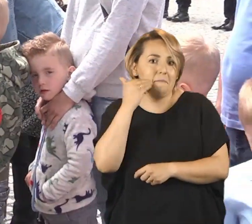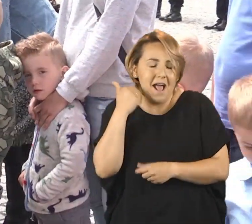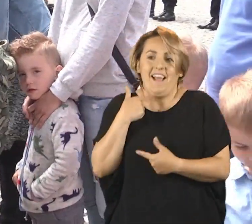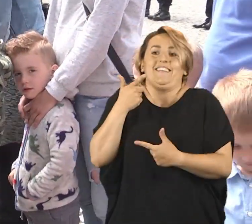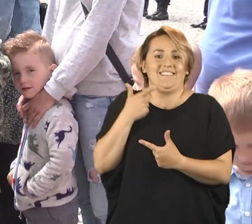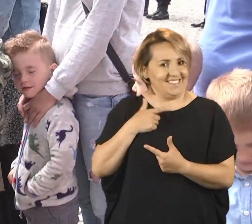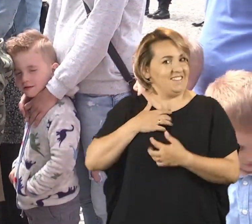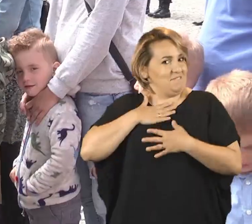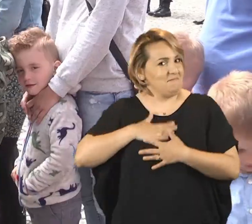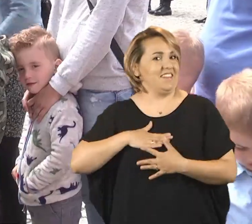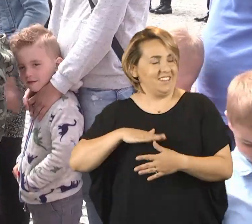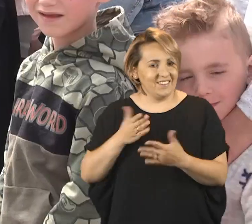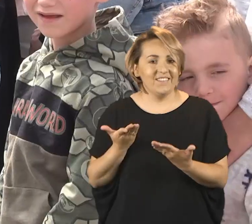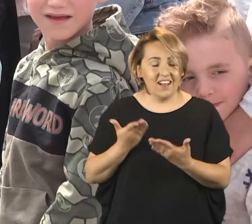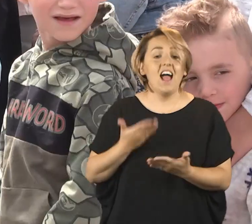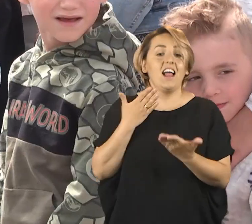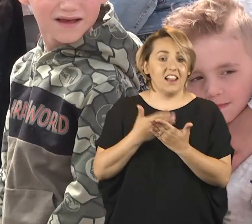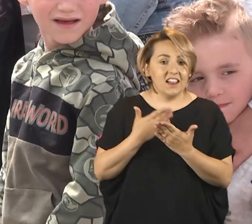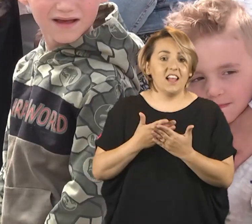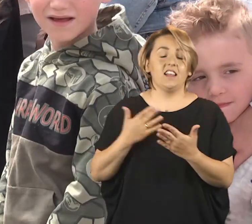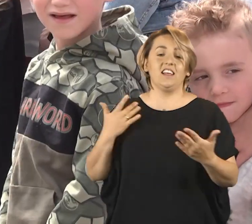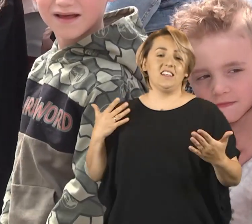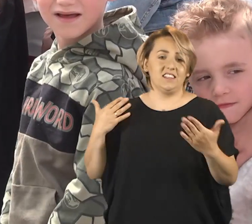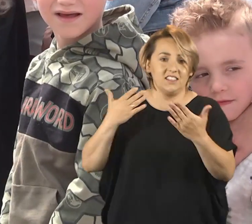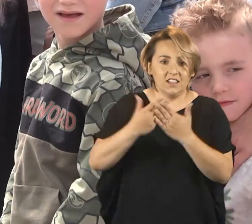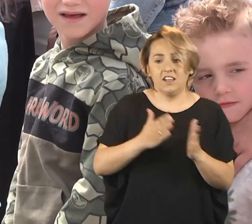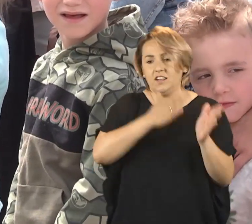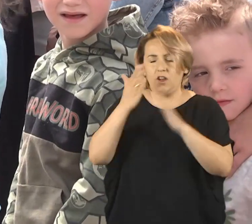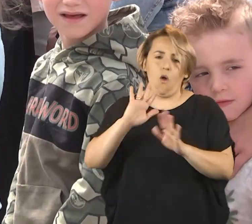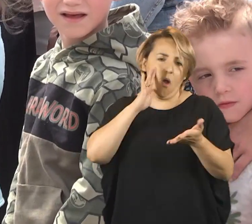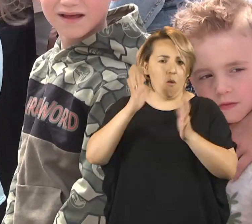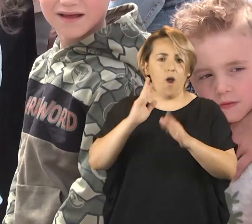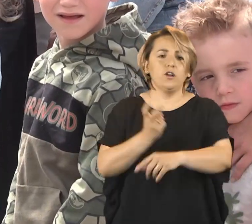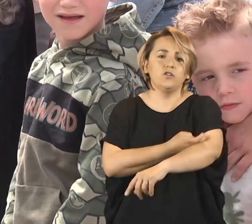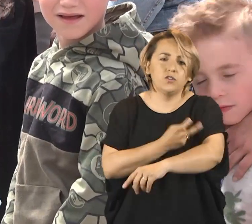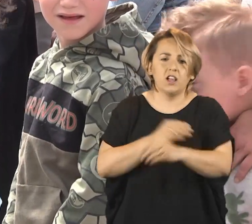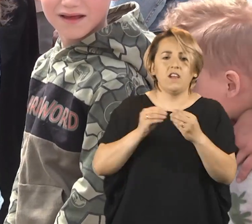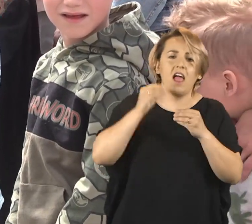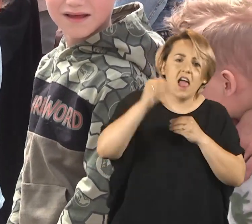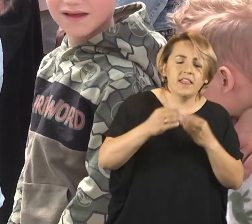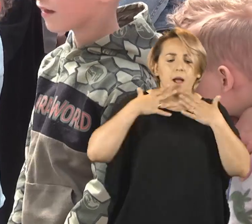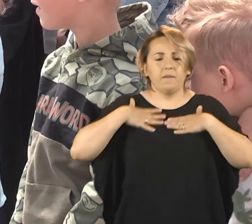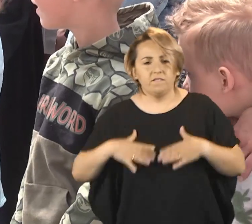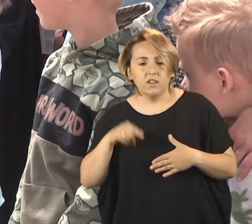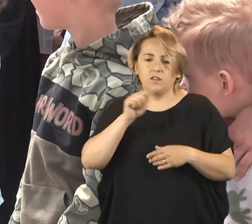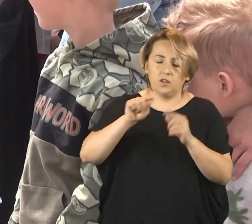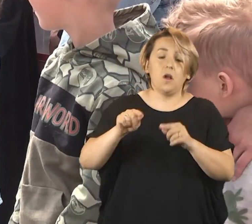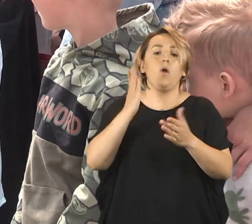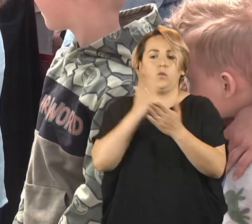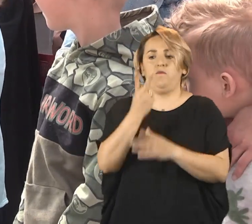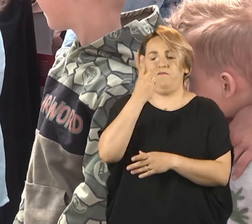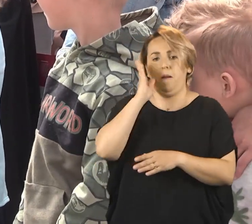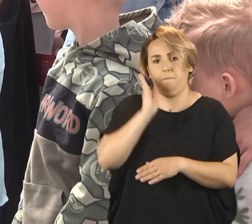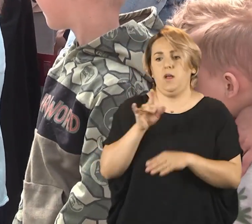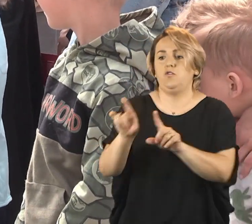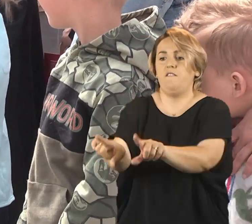pani, co nam jest bardzo miło z tego powodu. No i w przyszłym miesiącu już od czerwca będą testy z pewności fizycznej i